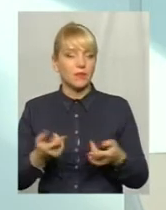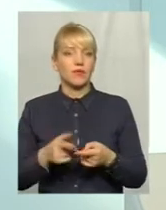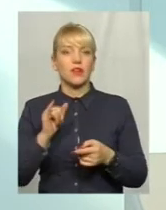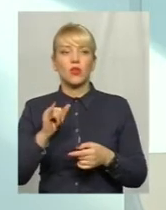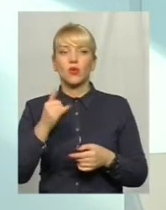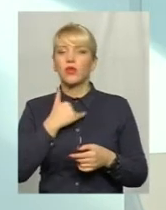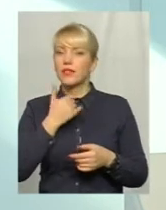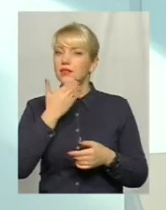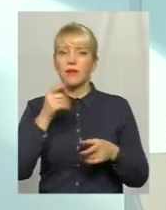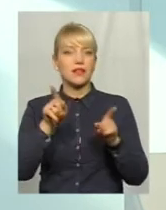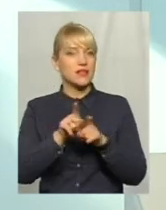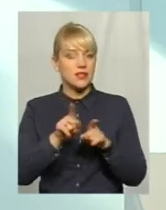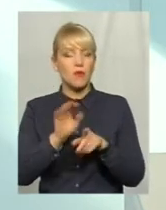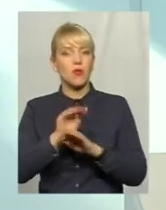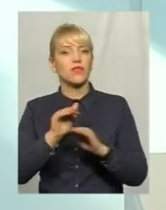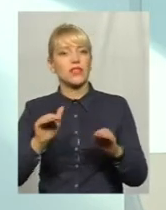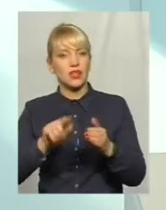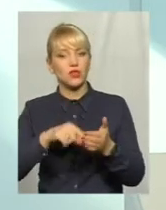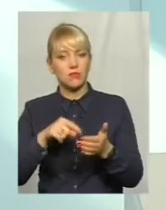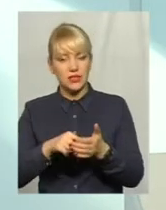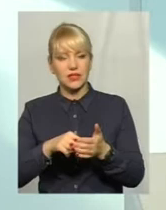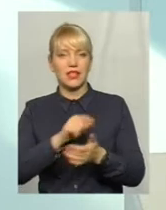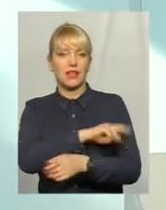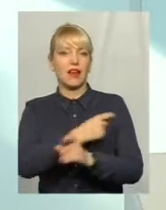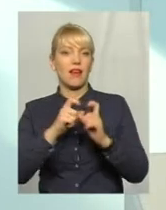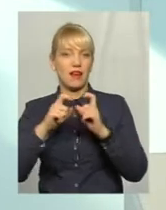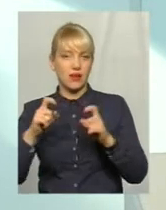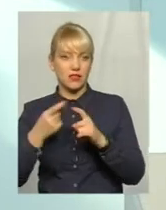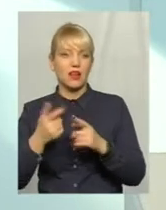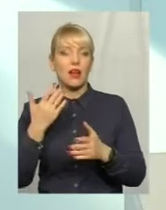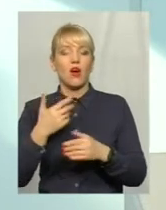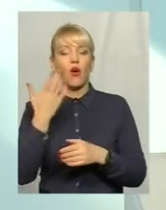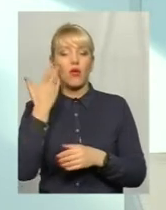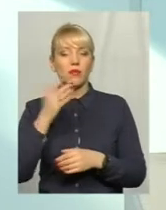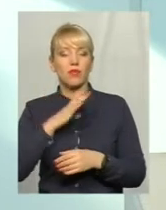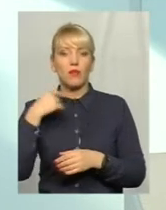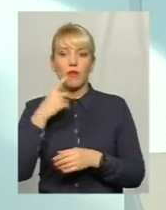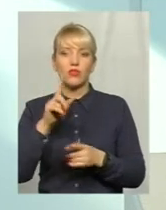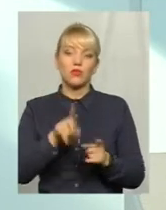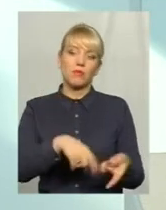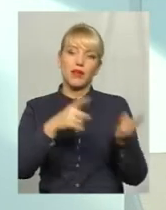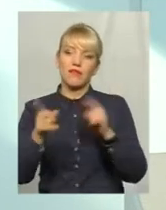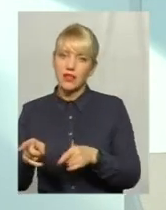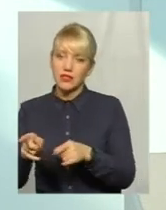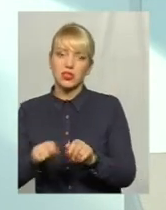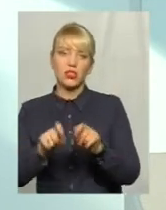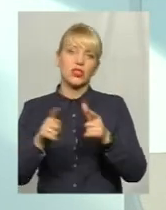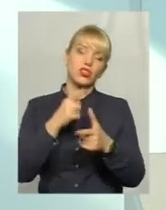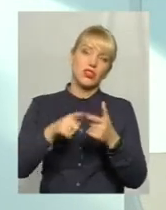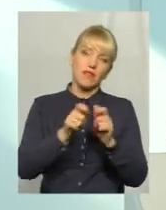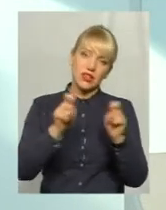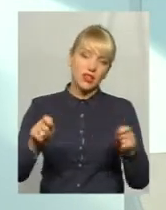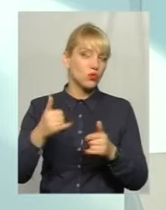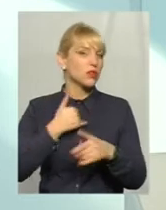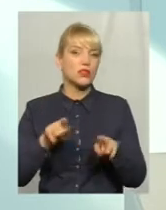немає в нас і в міській дитячій лікарні. Тобто, коли мова йшла про те, щоб перевезти, відкрити, в нас теж таких умов немає. І для того, щоб їх